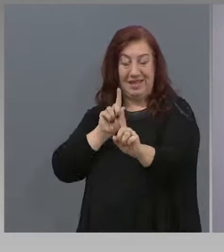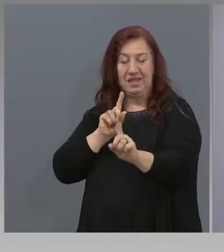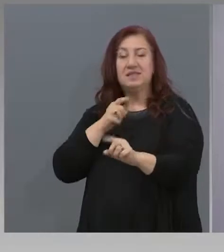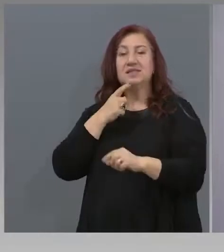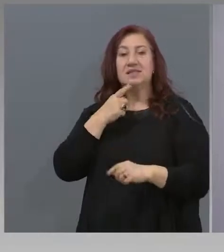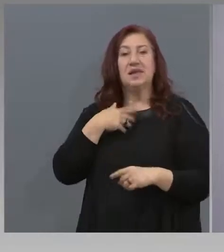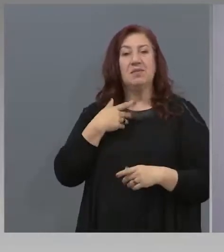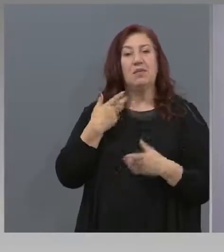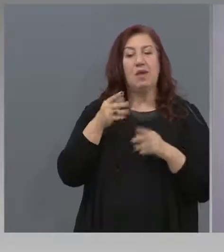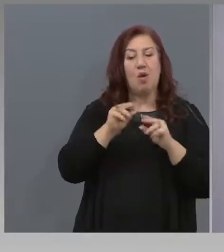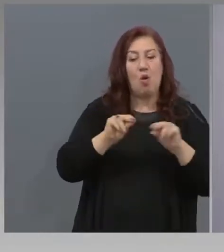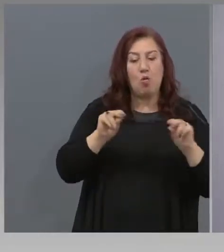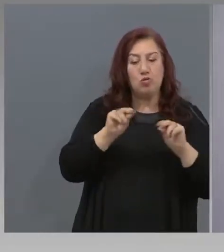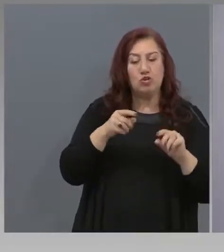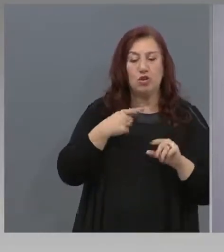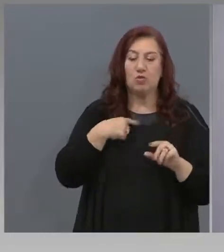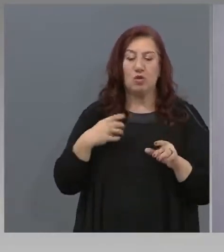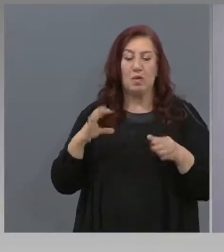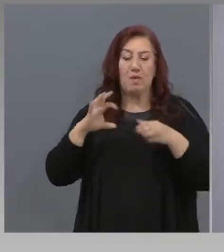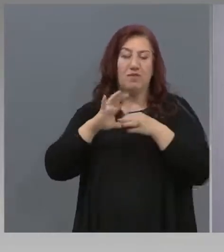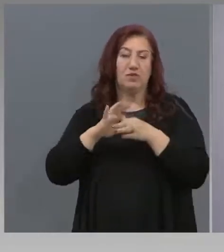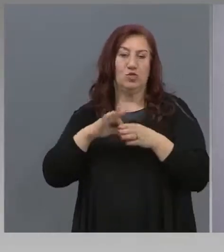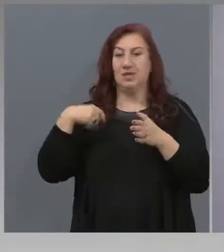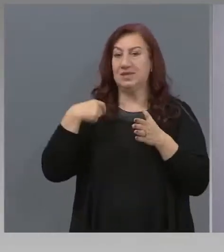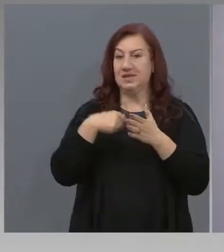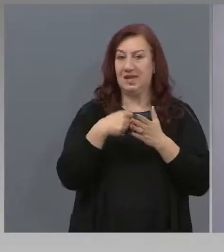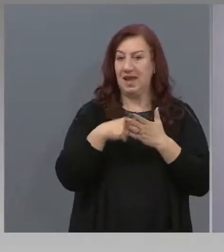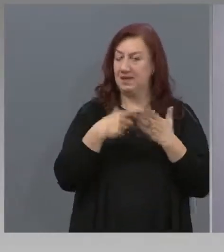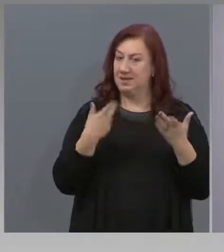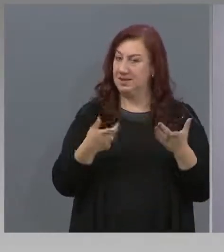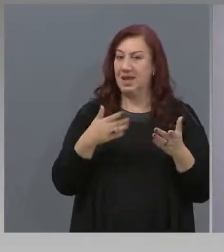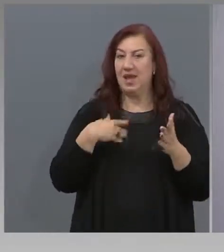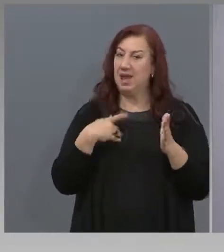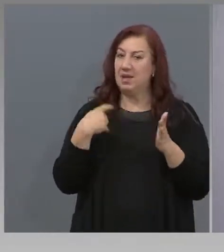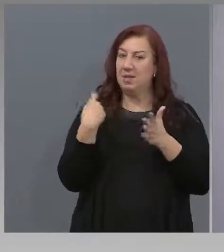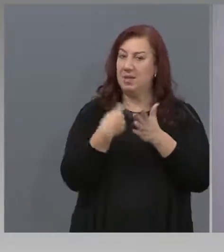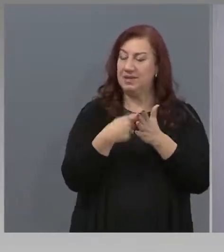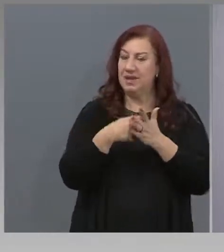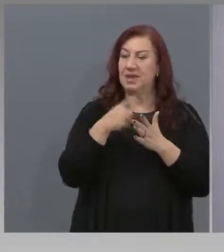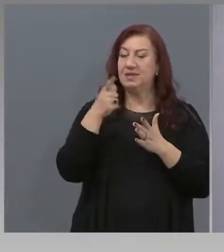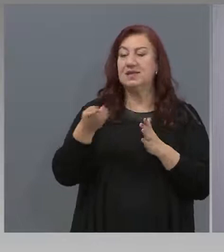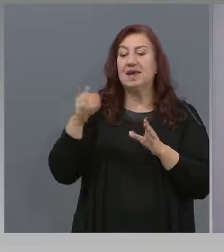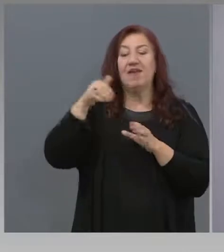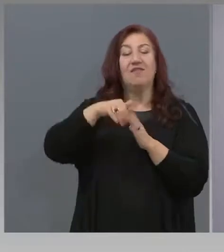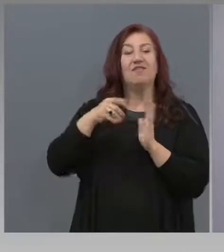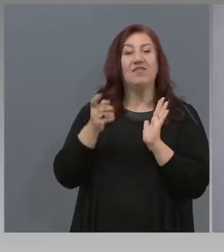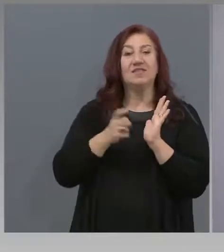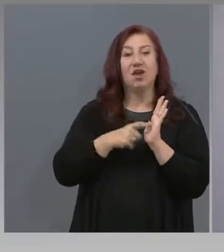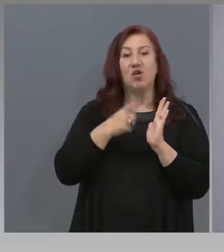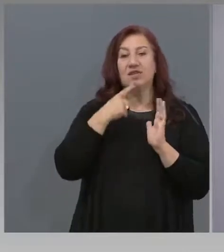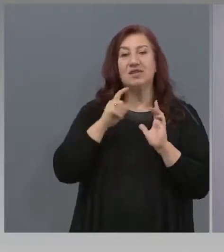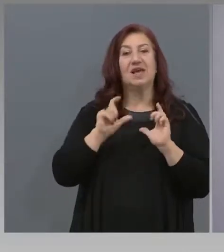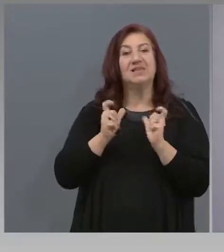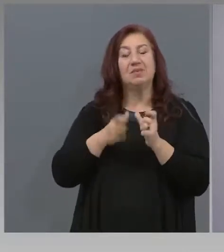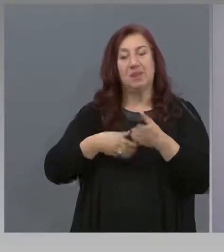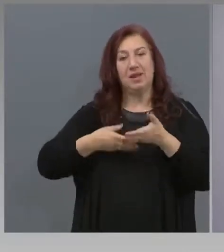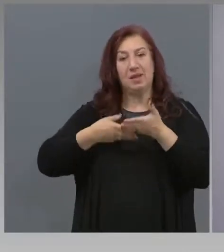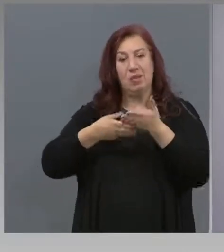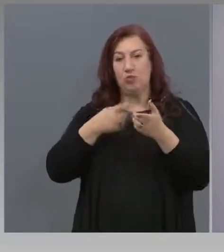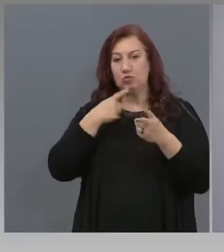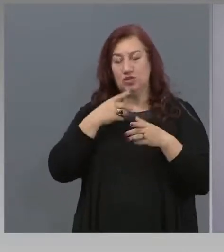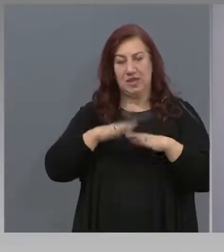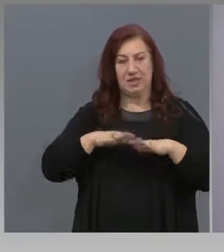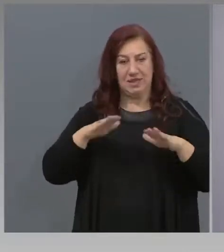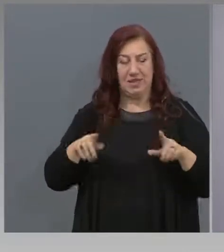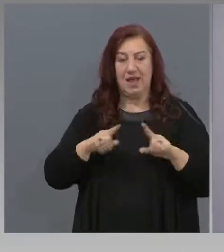санкции. Каквито са, примерно, санкциите в закона за семейните помощи за деца, тъй като ние не можем да осигурим